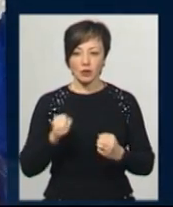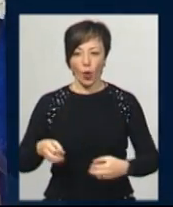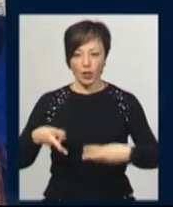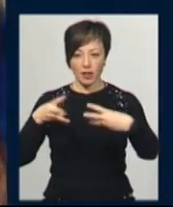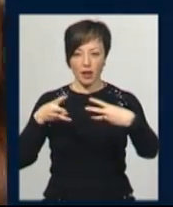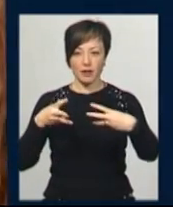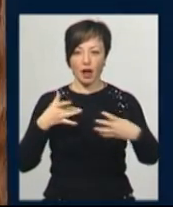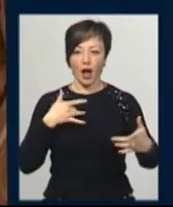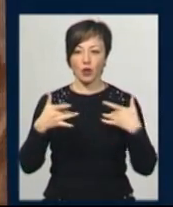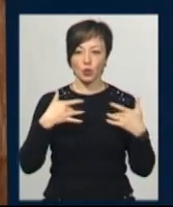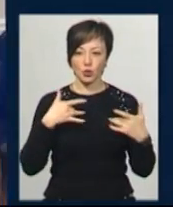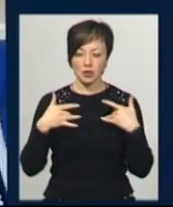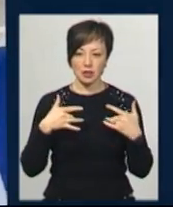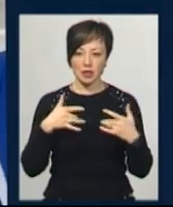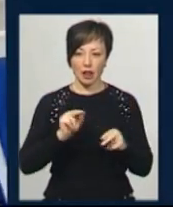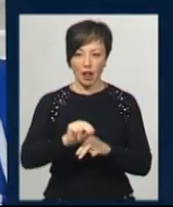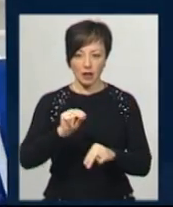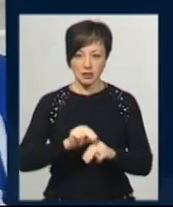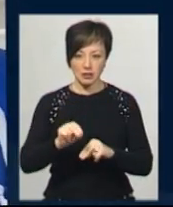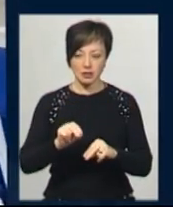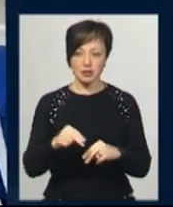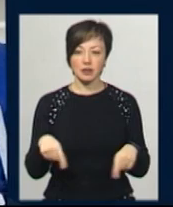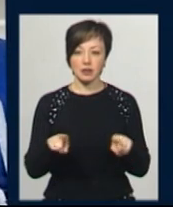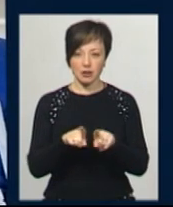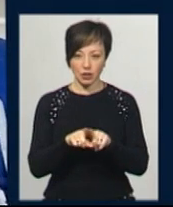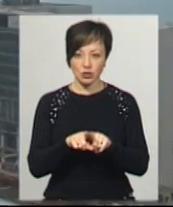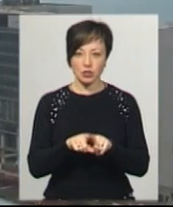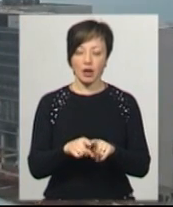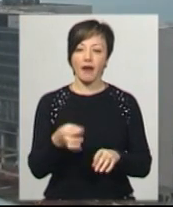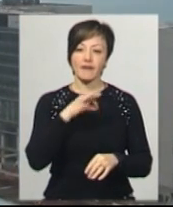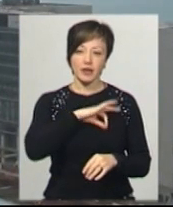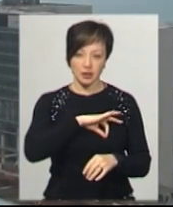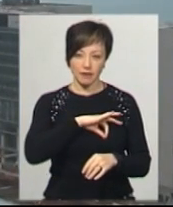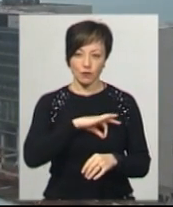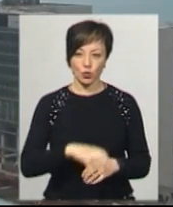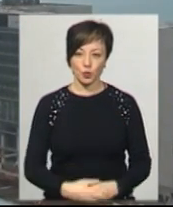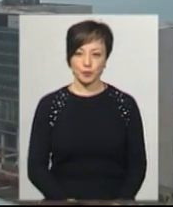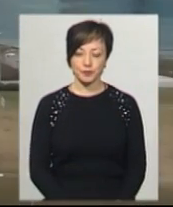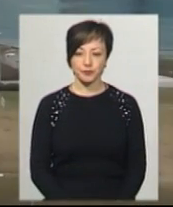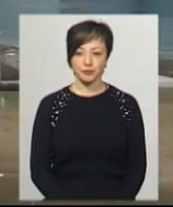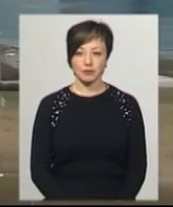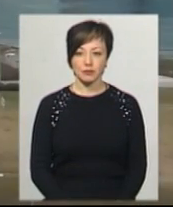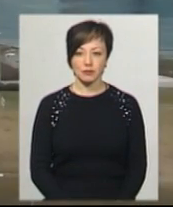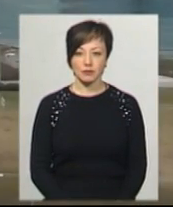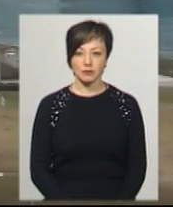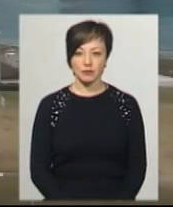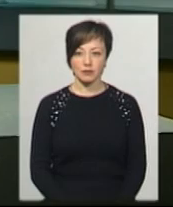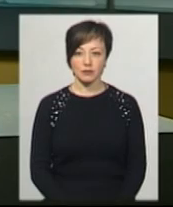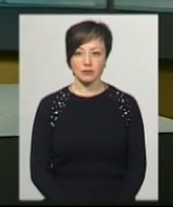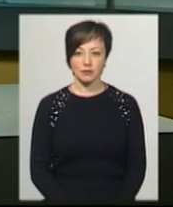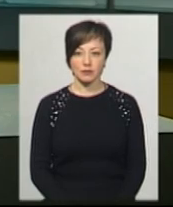класи, що теж досить ефективно. Андрій Гюменний, новини на Суспільному, Хмельницький.